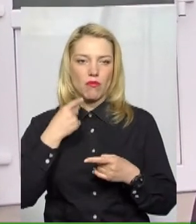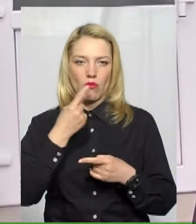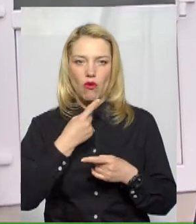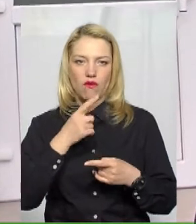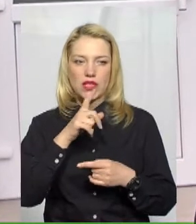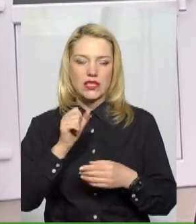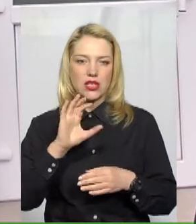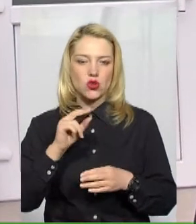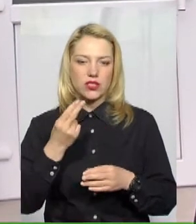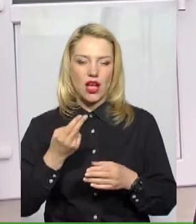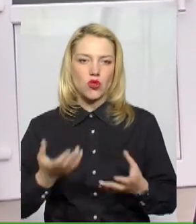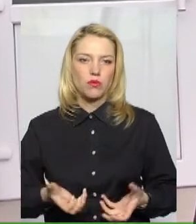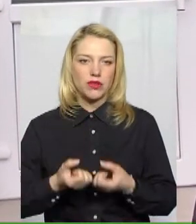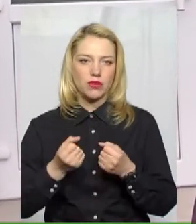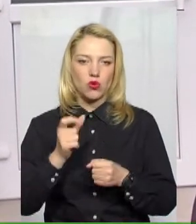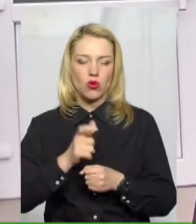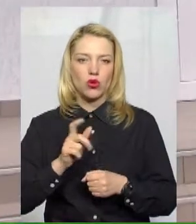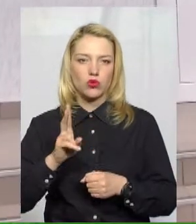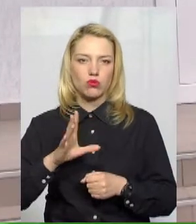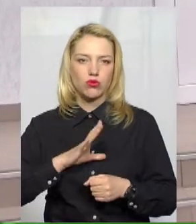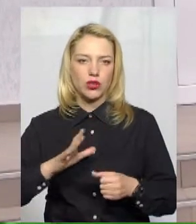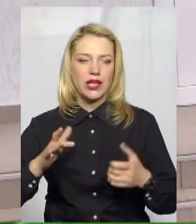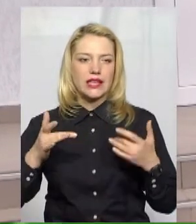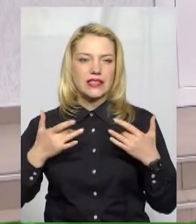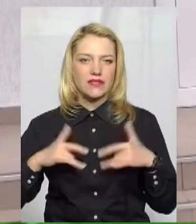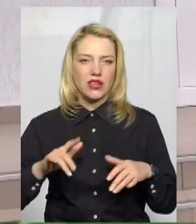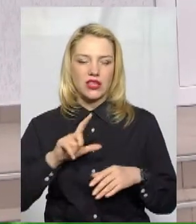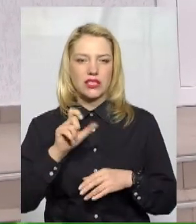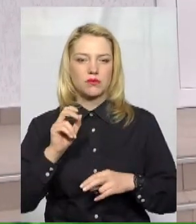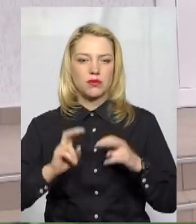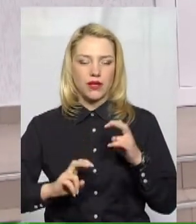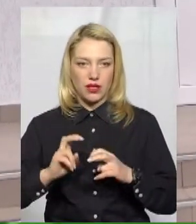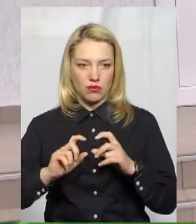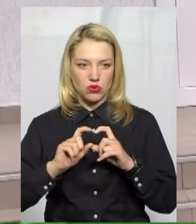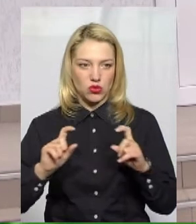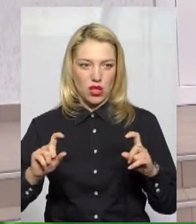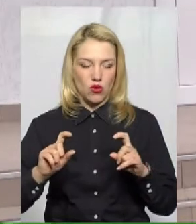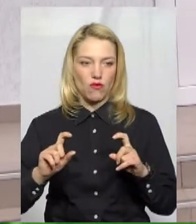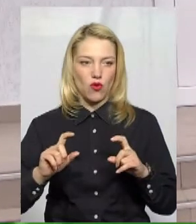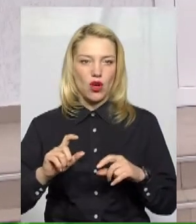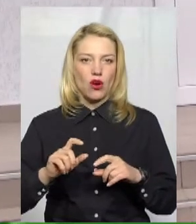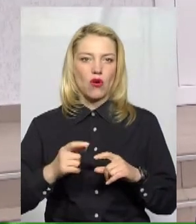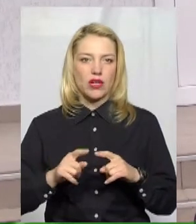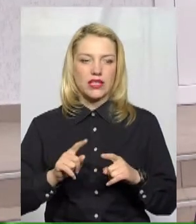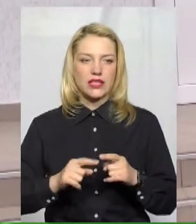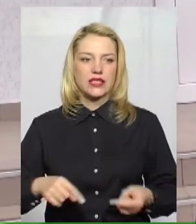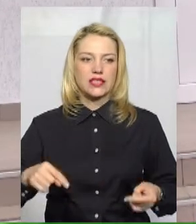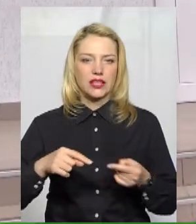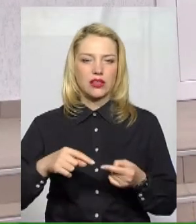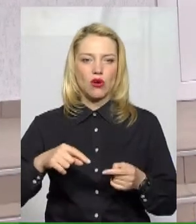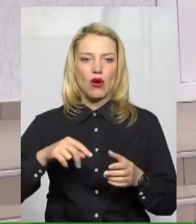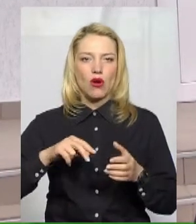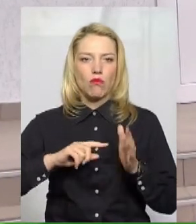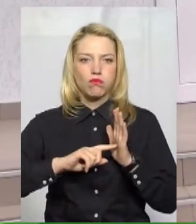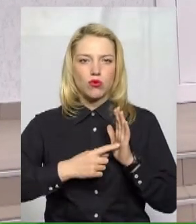підтримку громадян, які були звільнені з підприємства установ організації згідно пункту першого статті 40, тобто, в зв'язку з